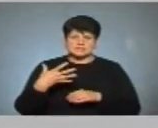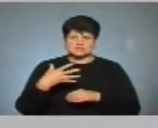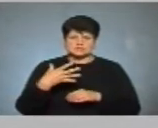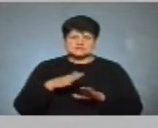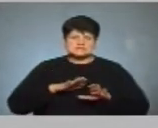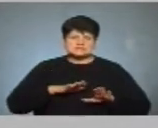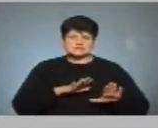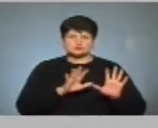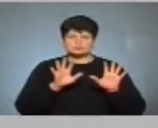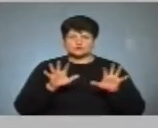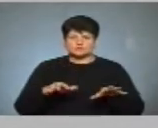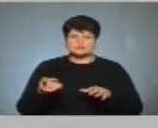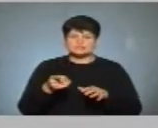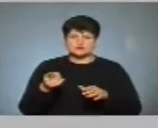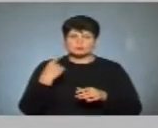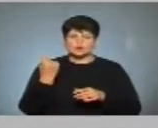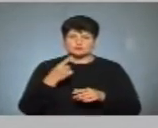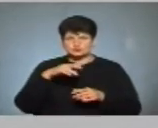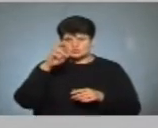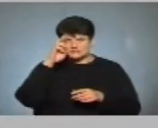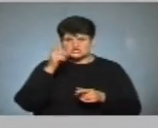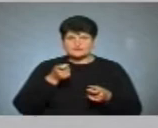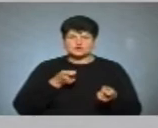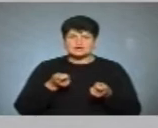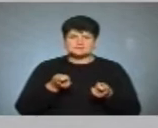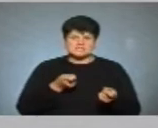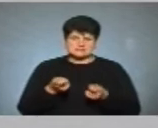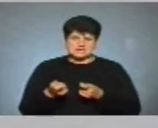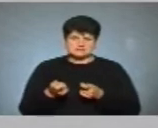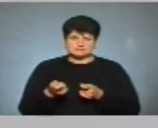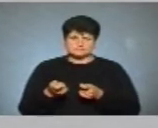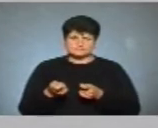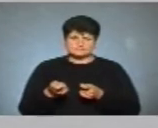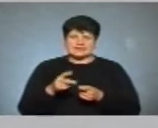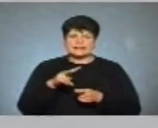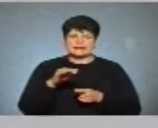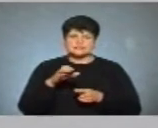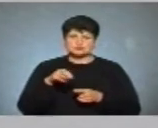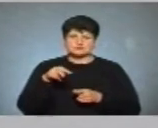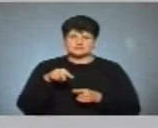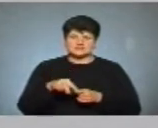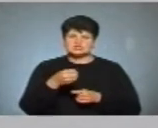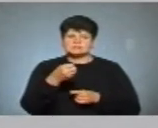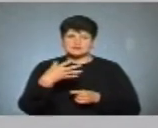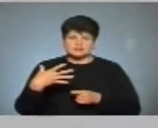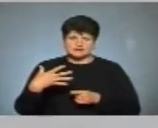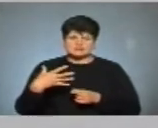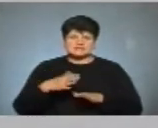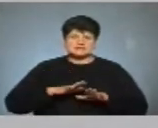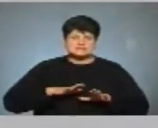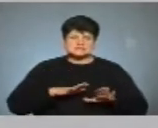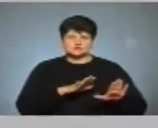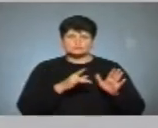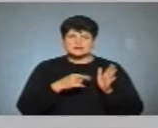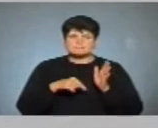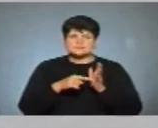– заступник голови Тернопільської обласної державної адміністрації. Від листопада 2015-го – заступник